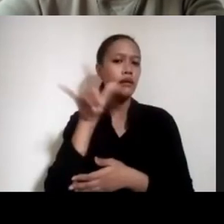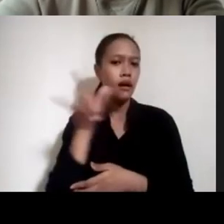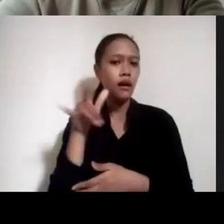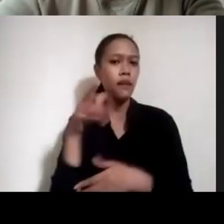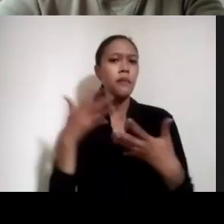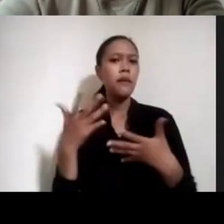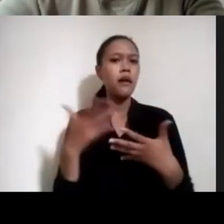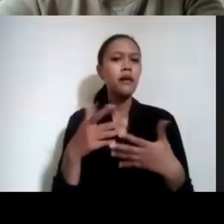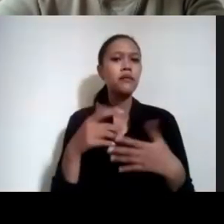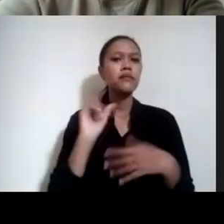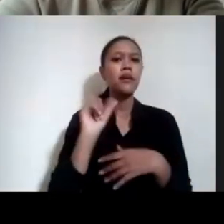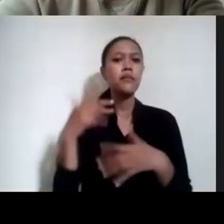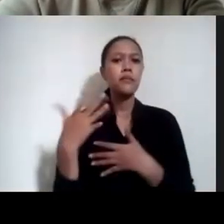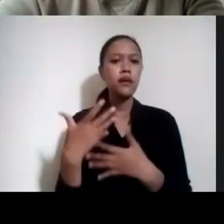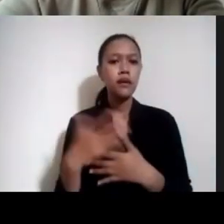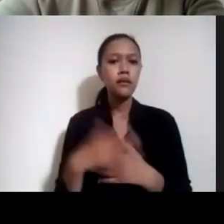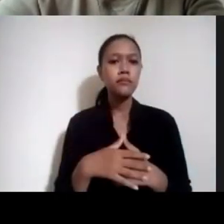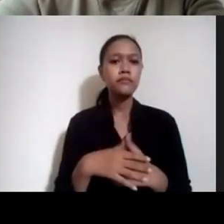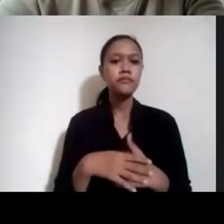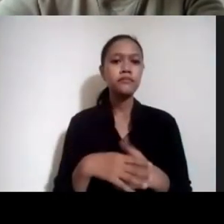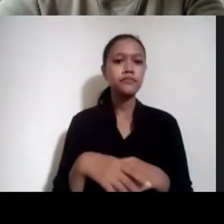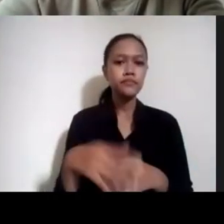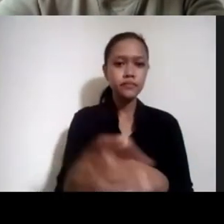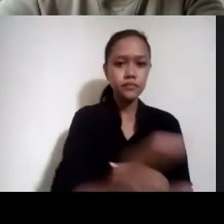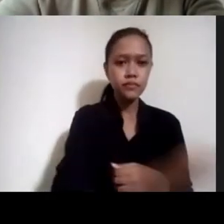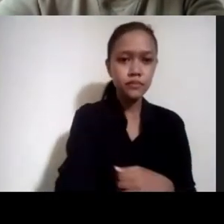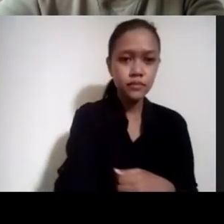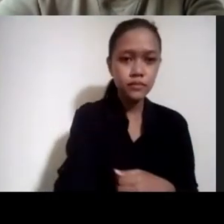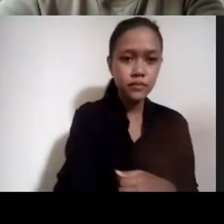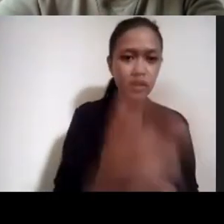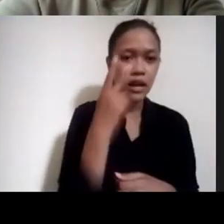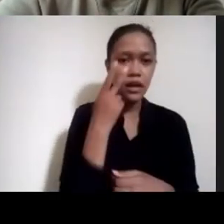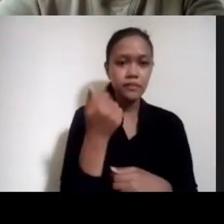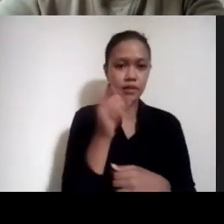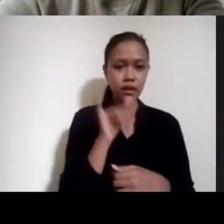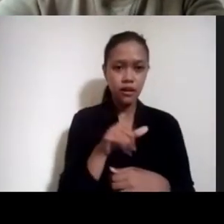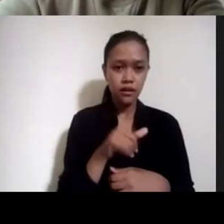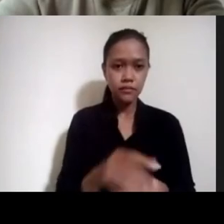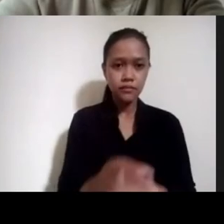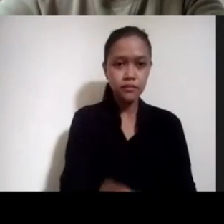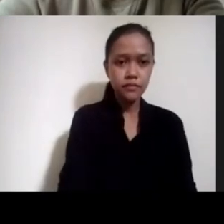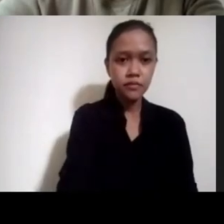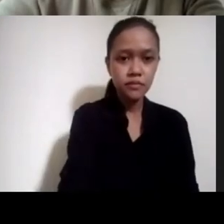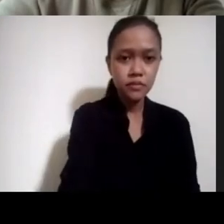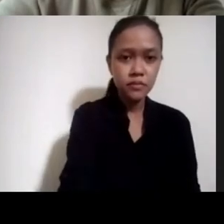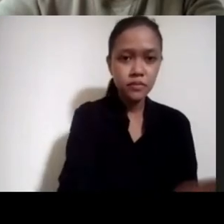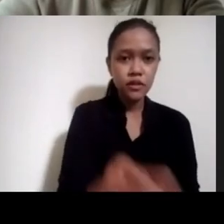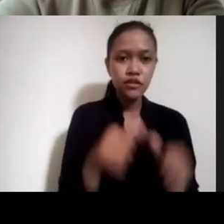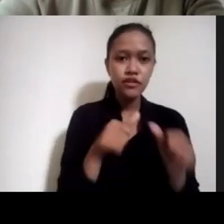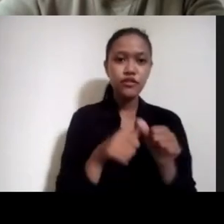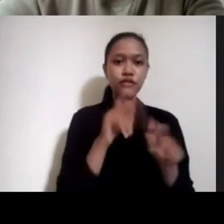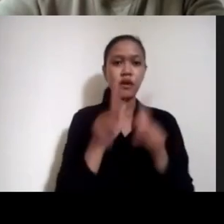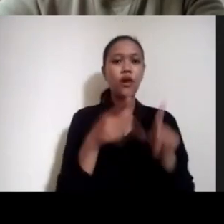prosedurnya? Ini kelihatan ya, prosedurnya seperti ini. Cara, kemudian kalau ada yang